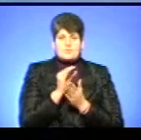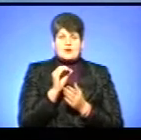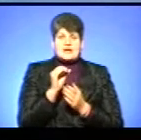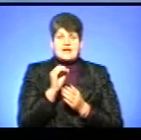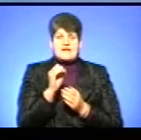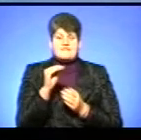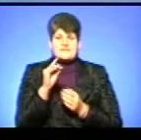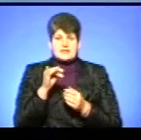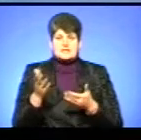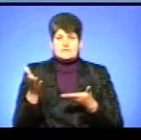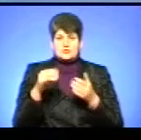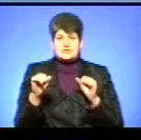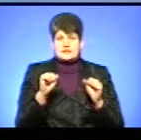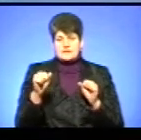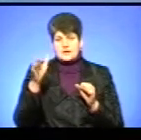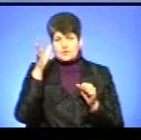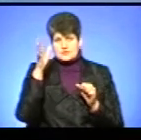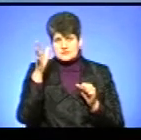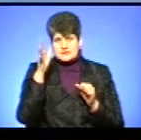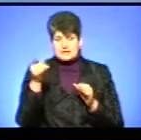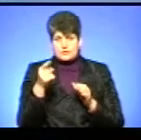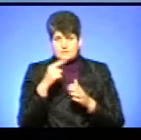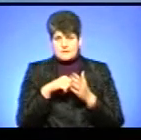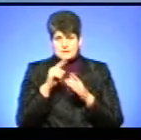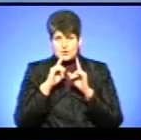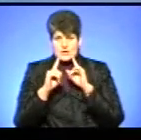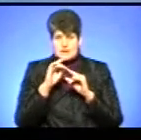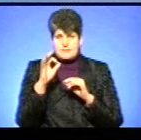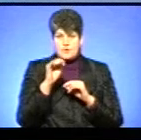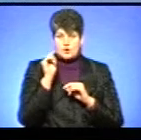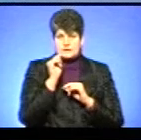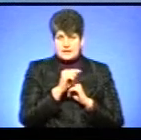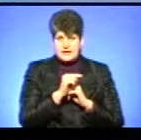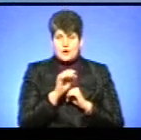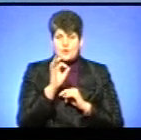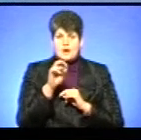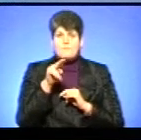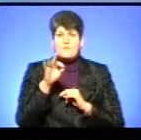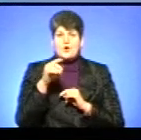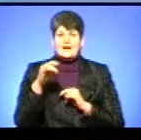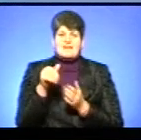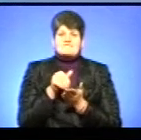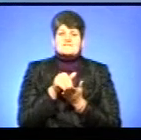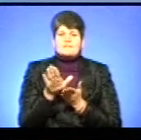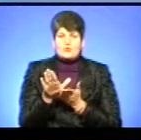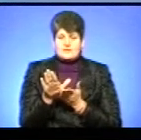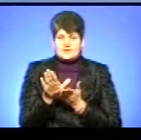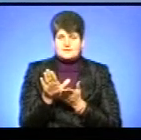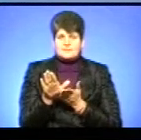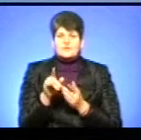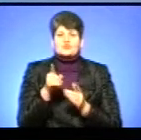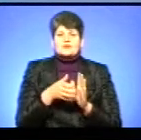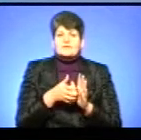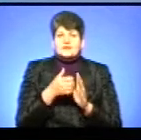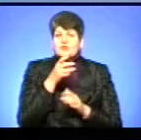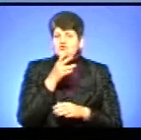запрошували керівника управління освіти і науки Тернопільської міської ради. Проте Ольга Пухиляк відмовилася, посилаючись на брак